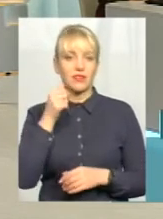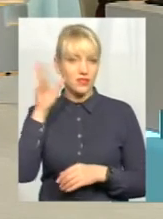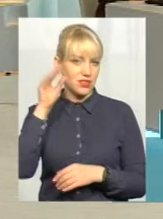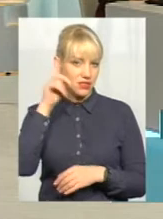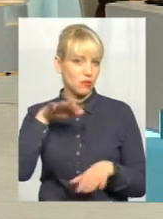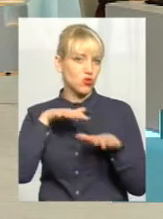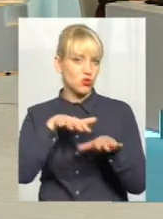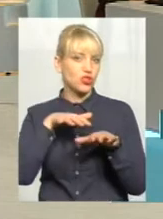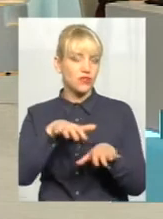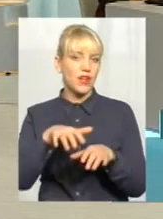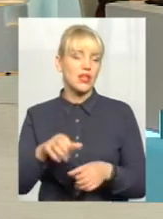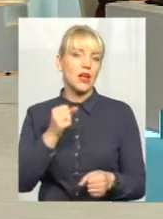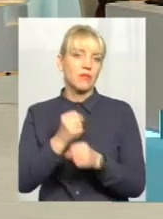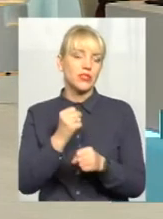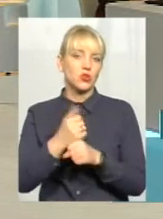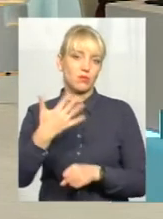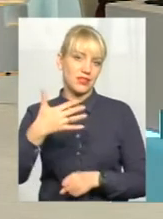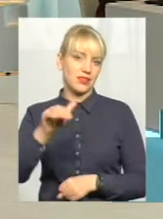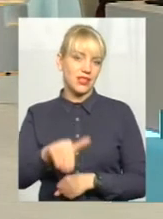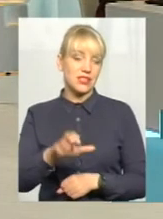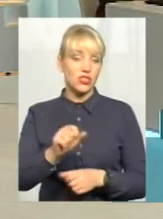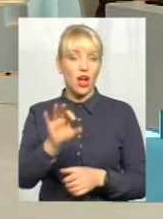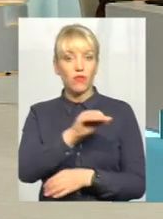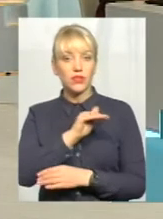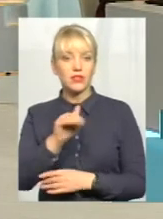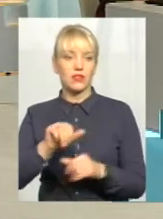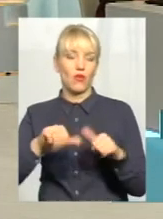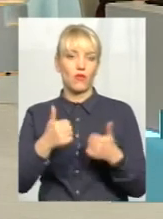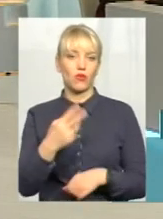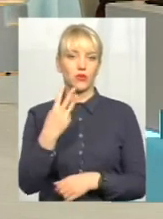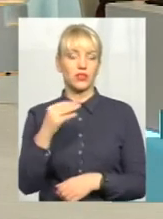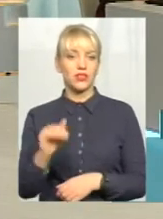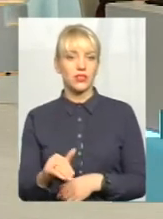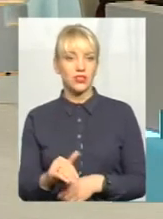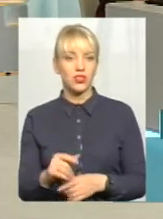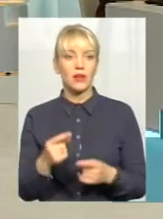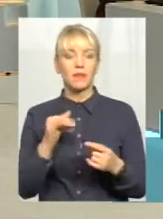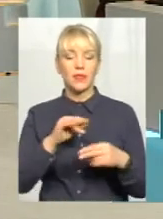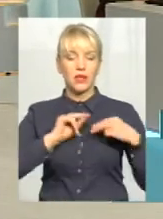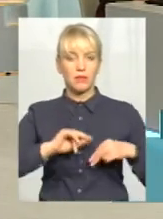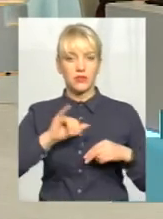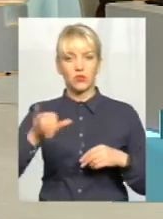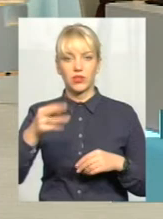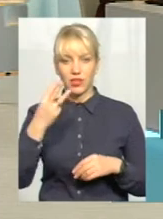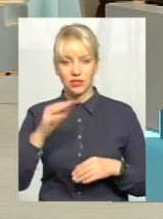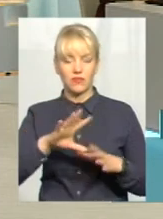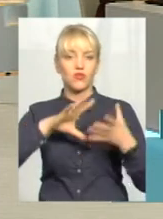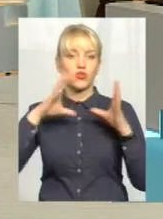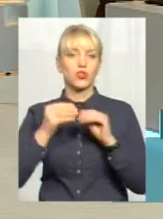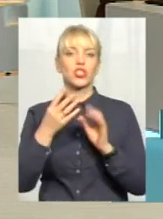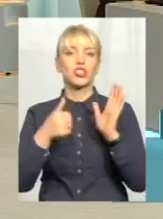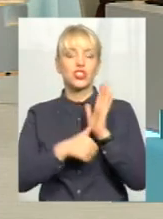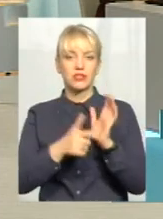промисловості реально працює 50 тисяч. А офіційно оформлених 3. І ще працівників них 3. І того 6. А